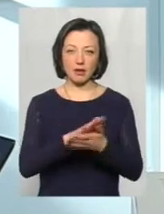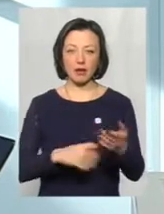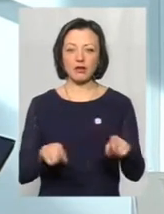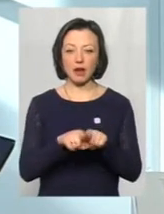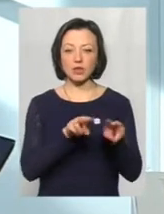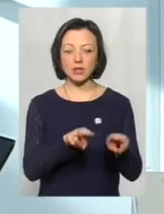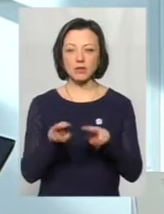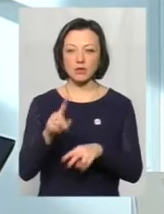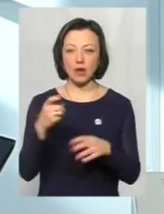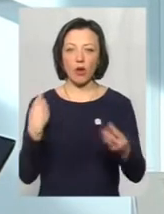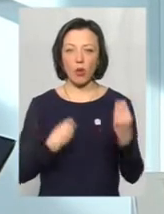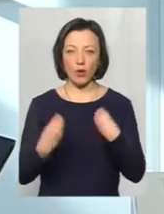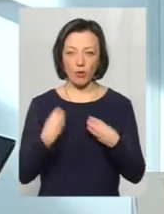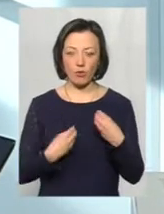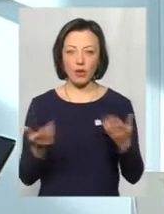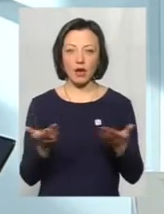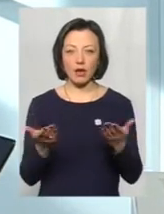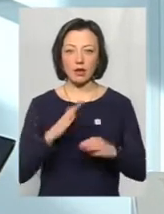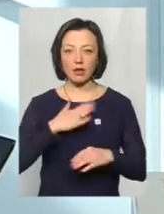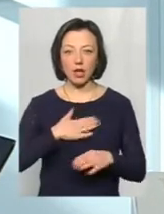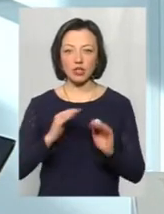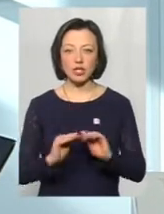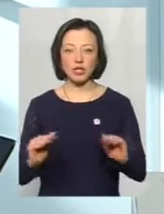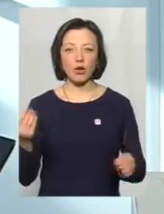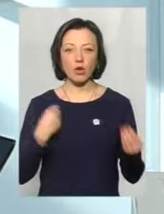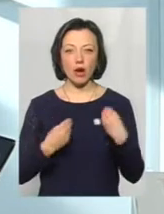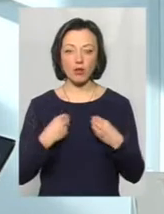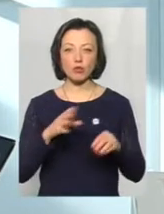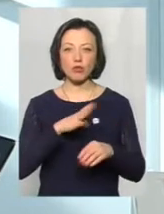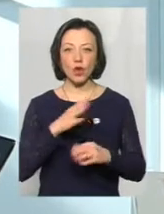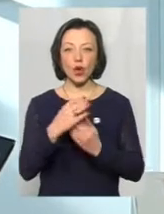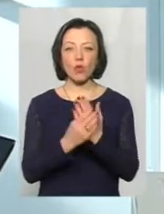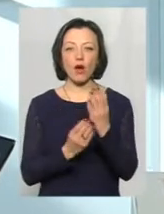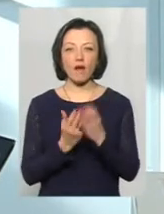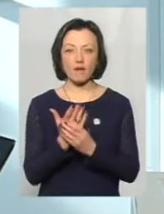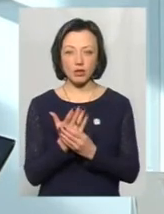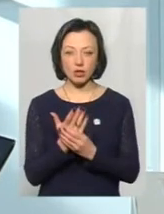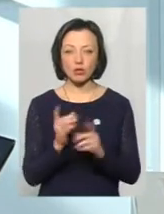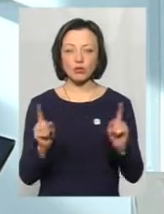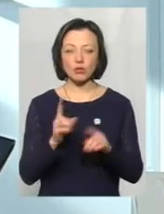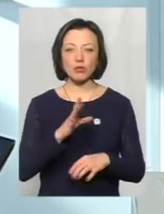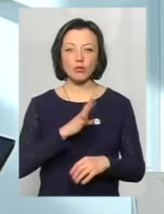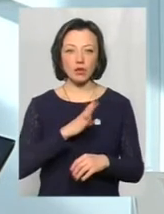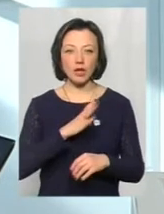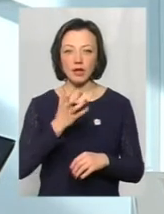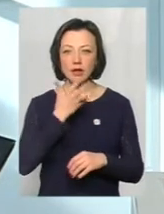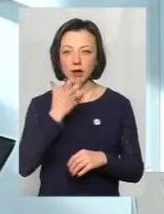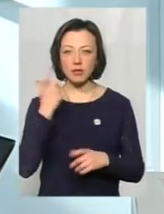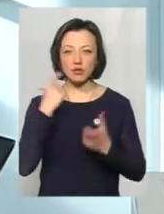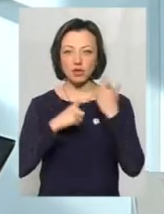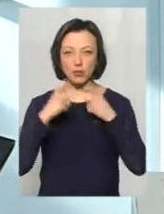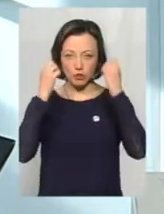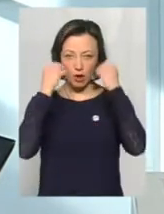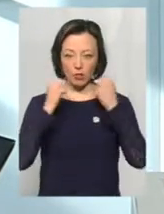слідкувати за одягом, який наші діти одягають, щоб були рукавички, щоб були теплі шарфики,